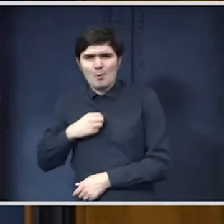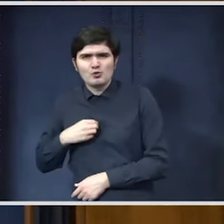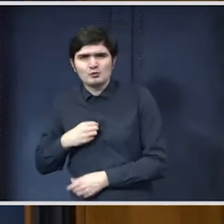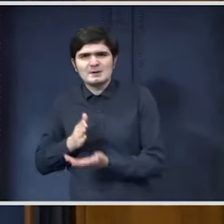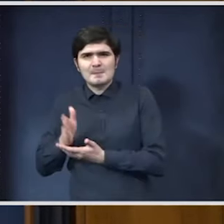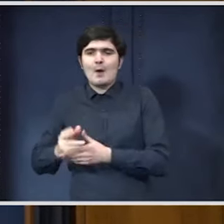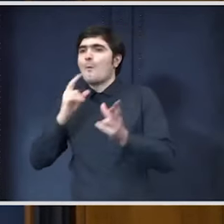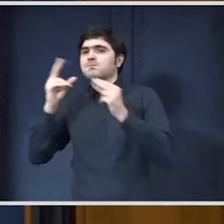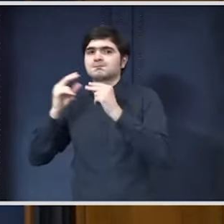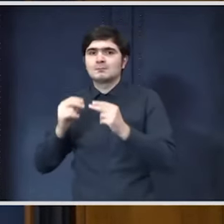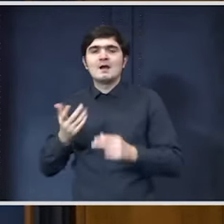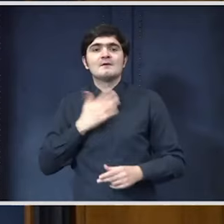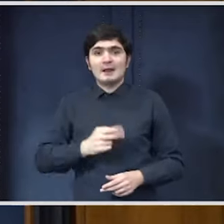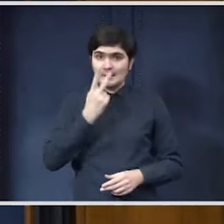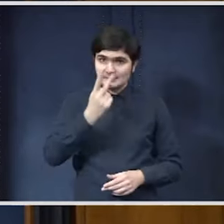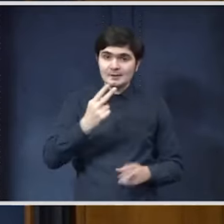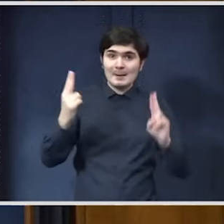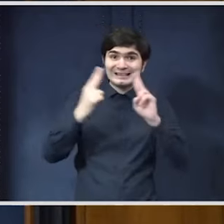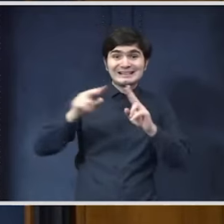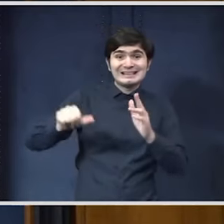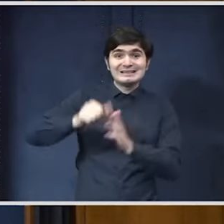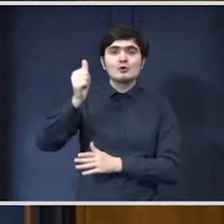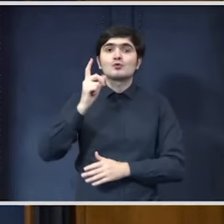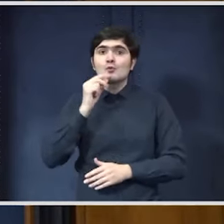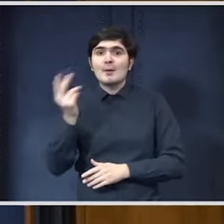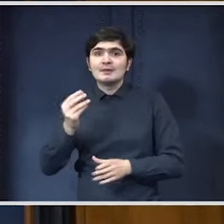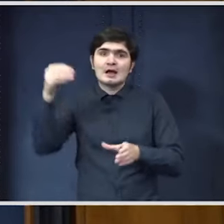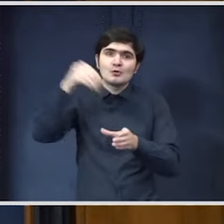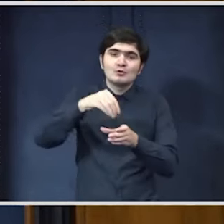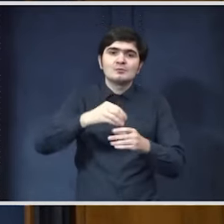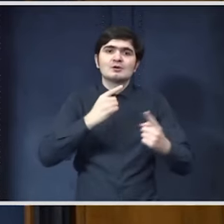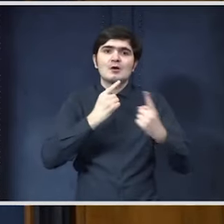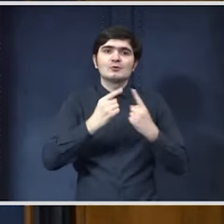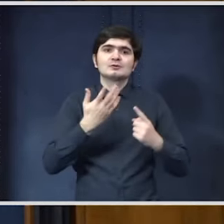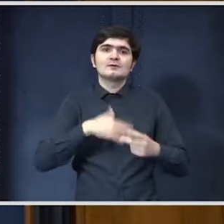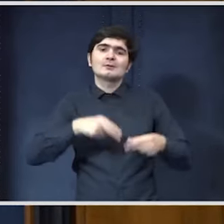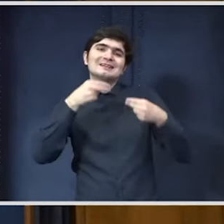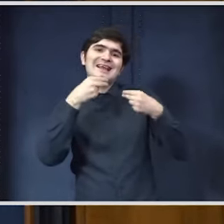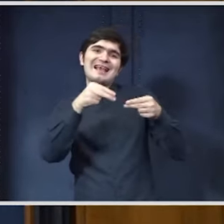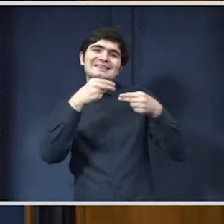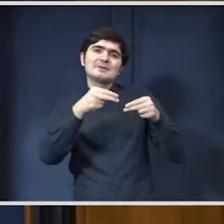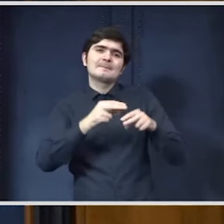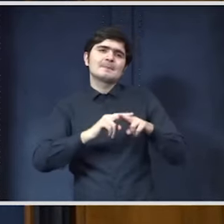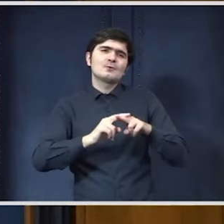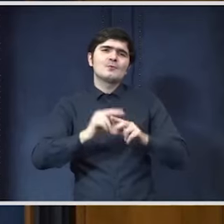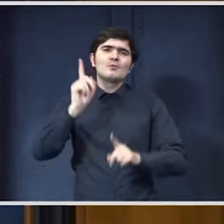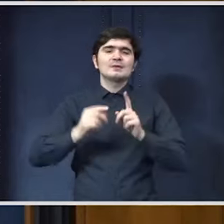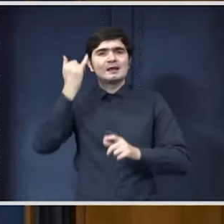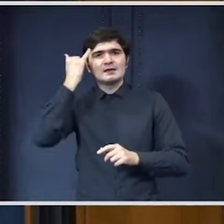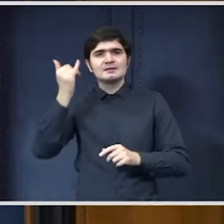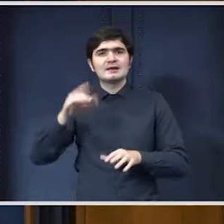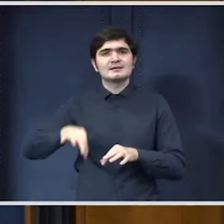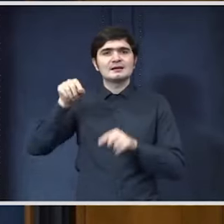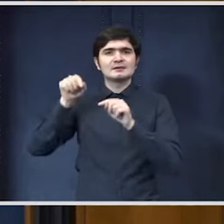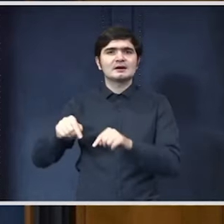vocali. Vreau să mă văd din nou cu toți oamenii care au contribuit la consultări ca să le explic cum anumite idei se regăsesc